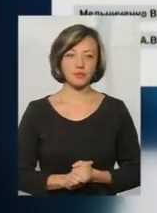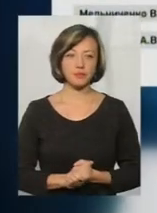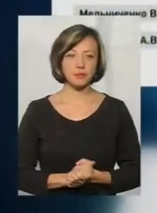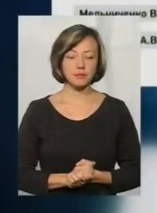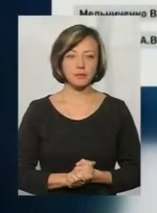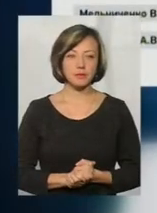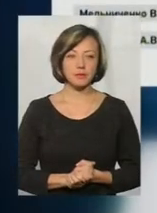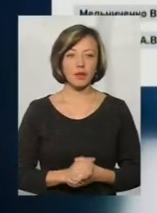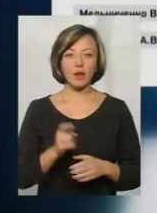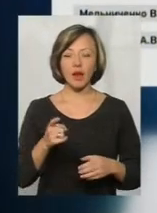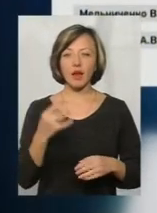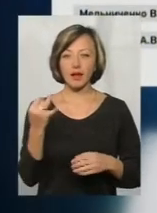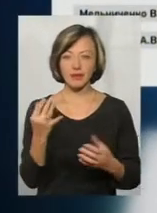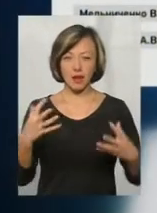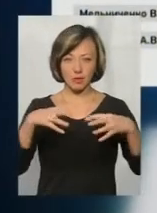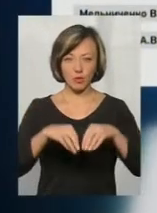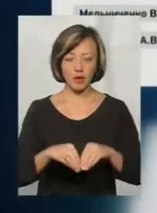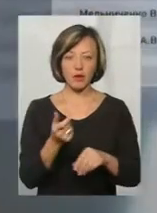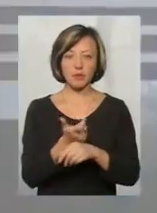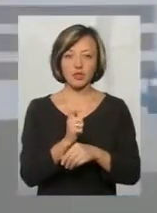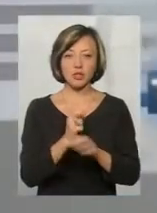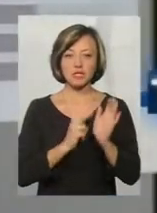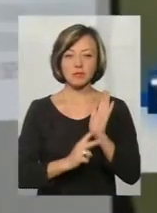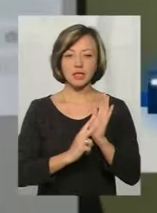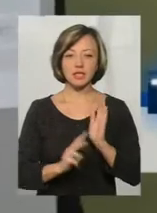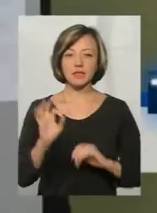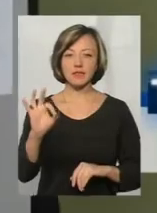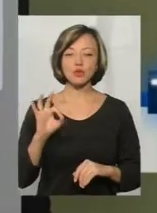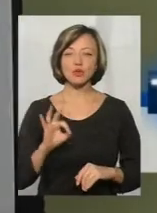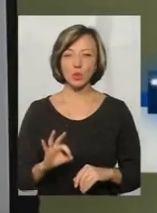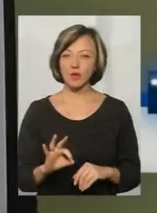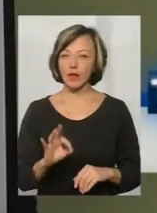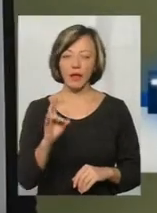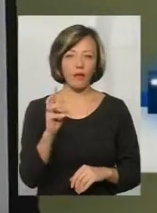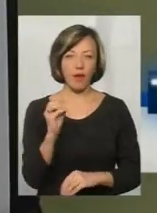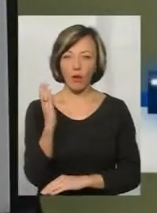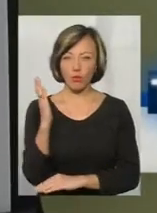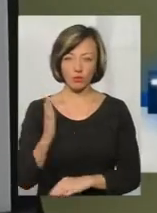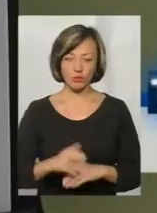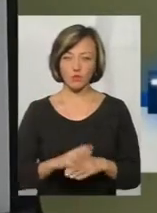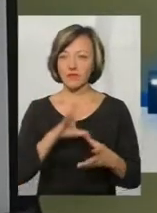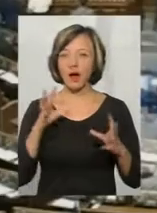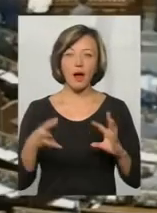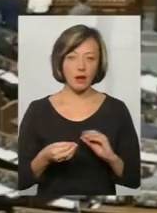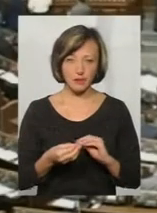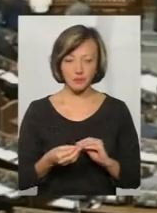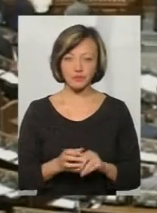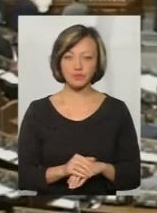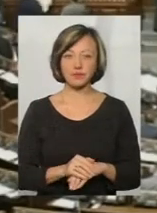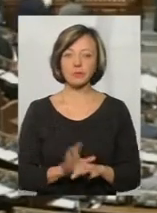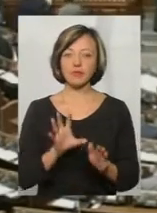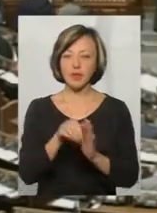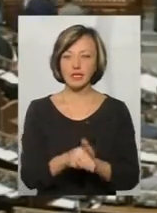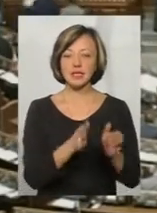інтересами, вони, бачите, більше 70% вони не голосують взагалі. Запривадити